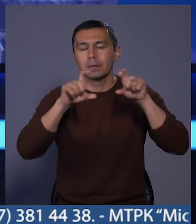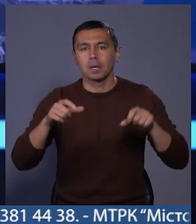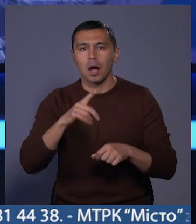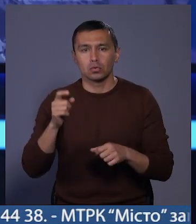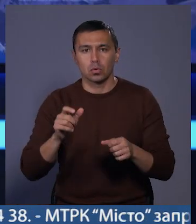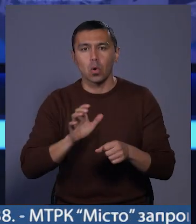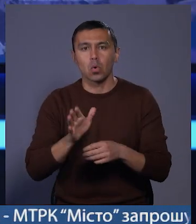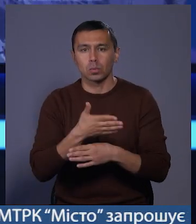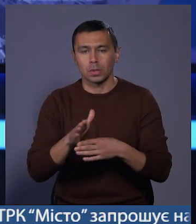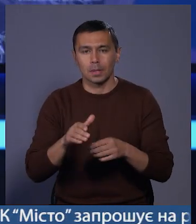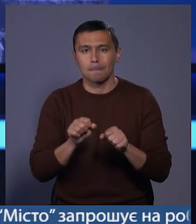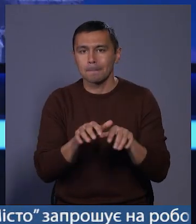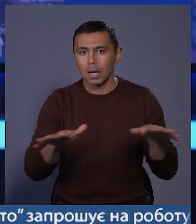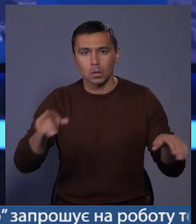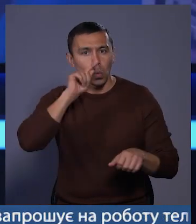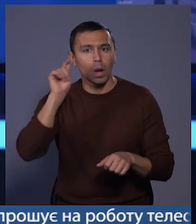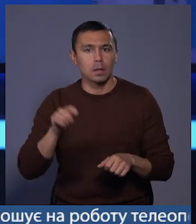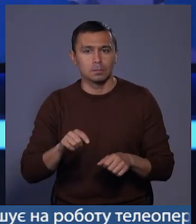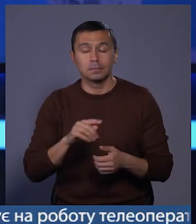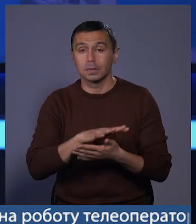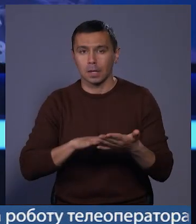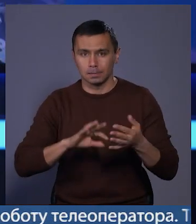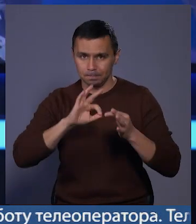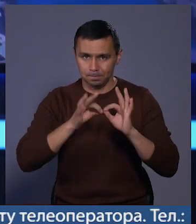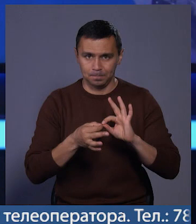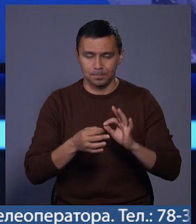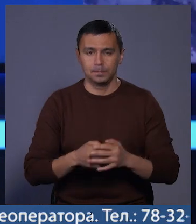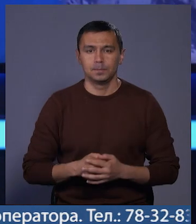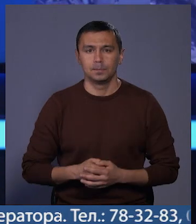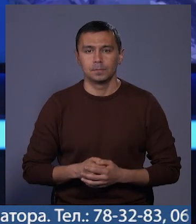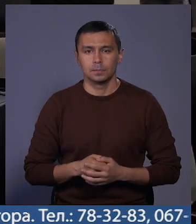газорозподільній мережі України. Ірина Аріон, детальніше.